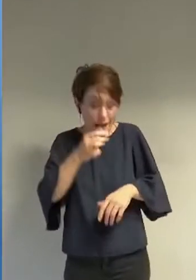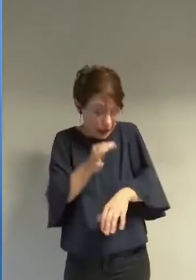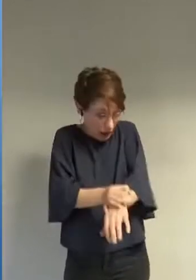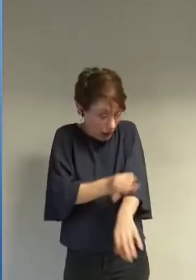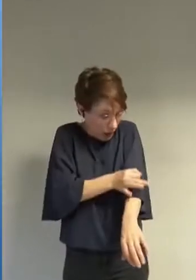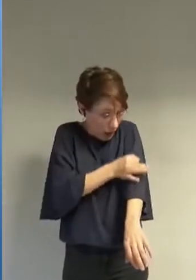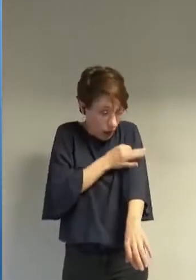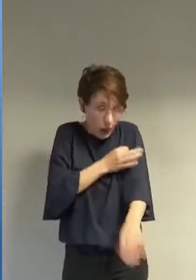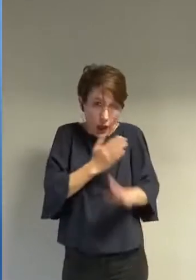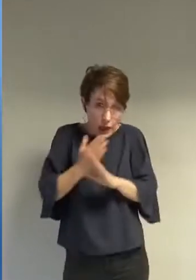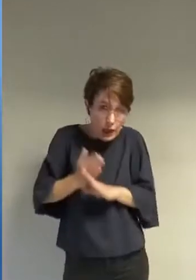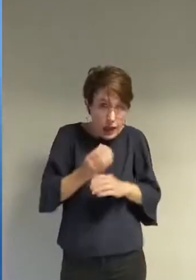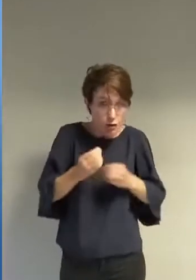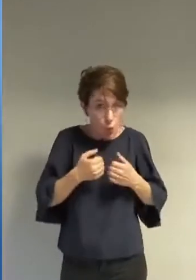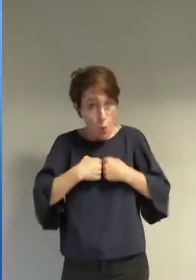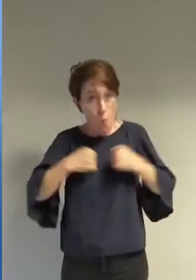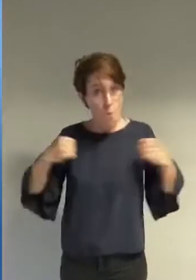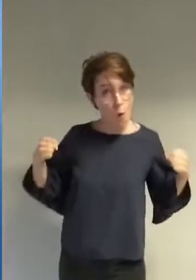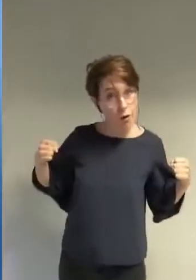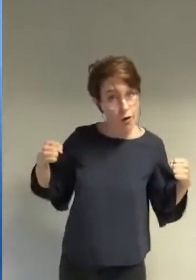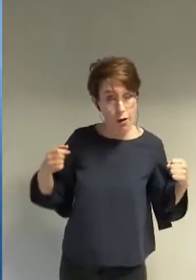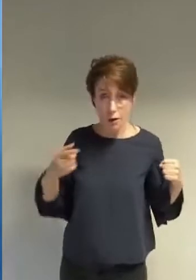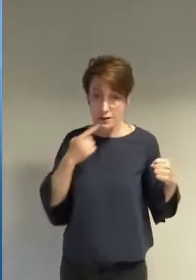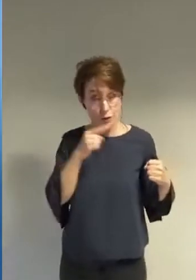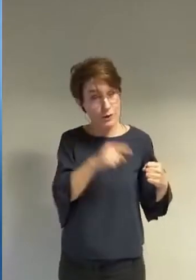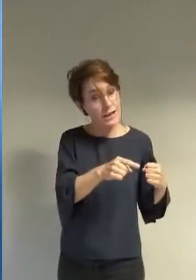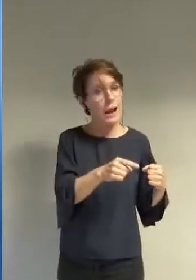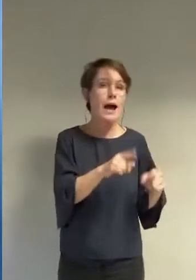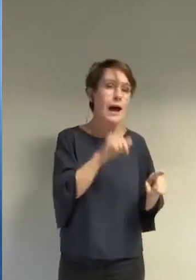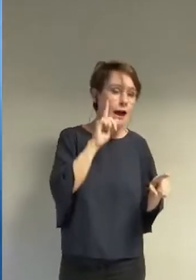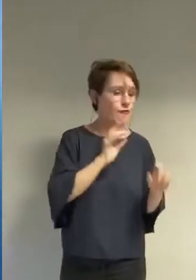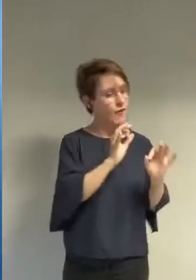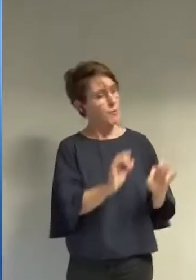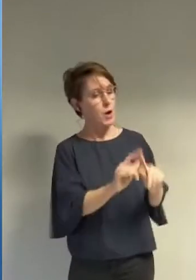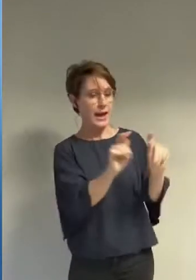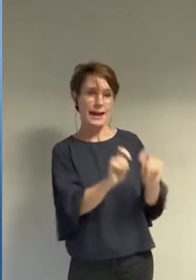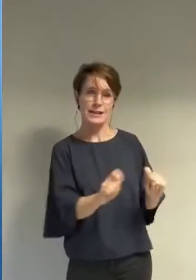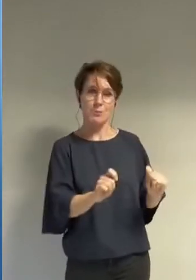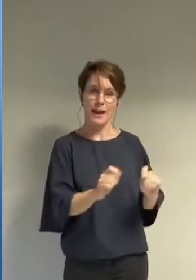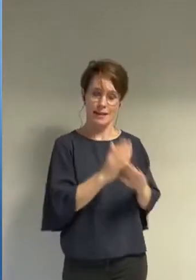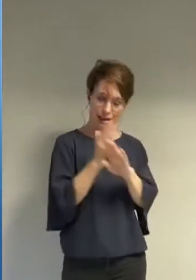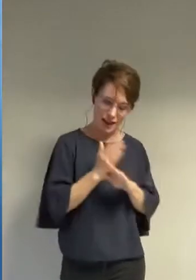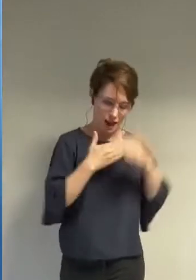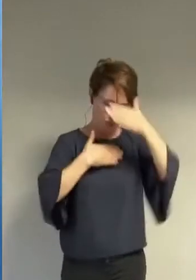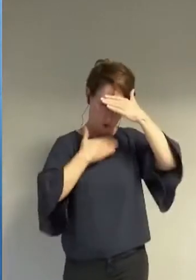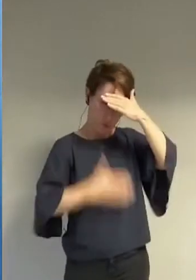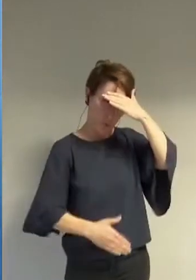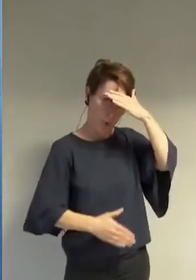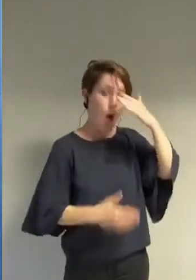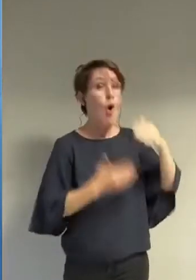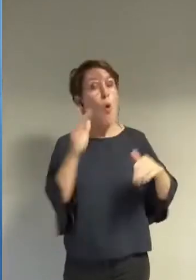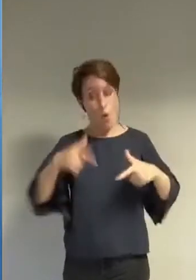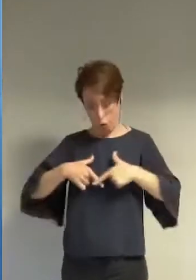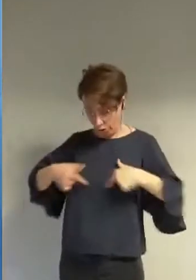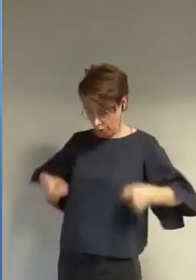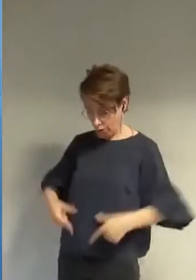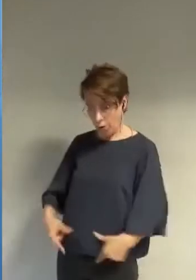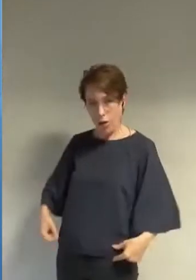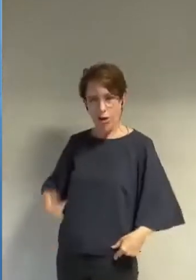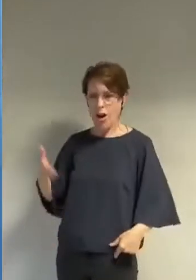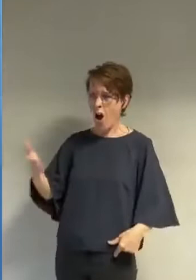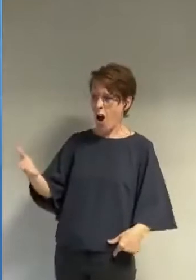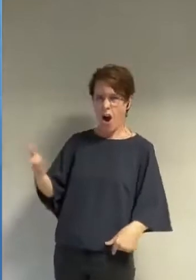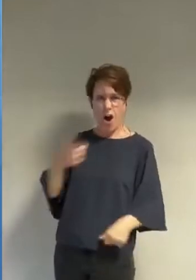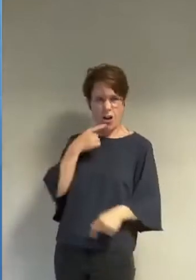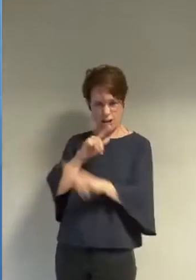y aurait-il les femmes pudiques et respectables en burkini et toutes les autres dont les